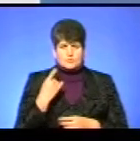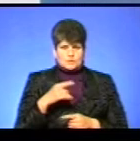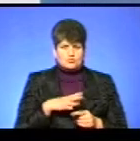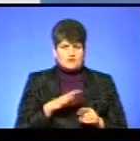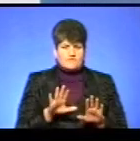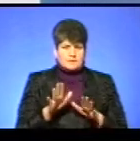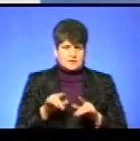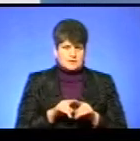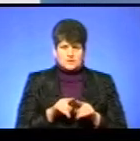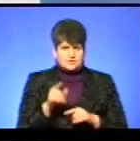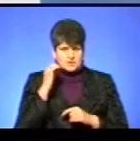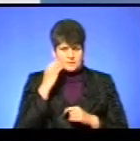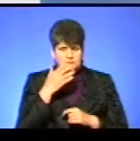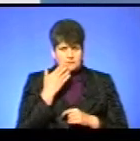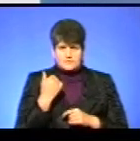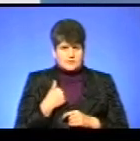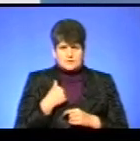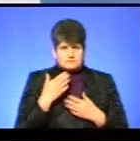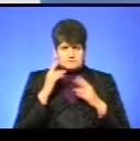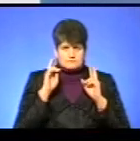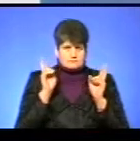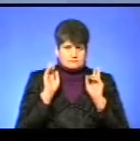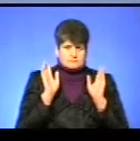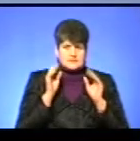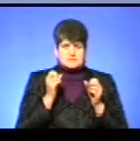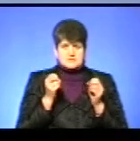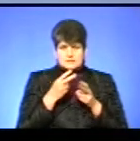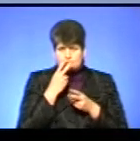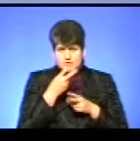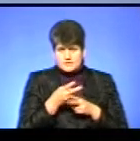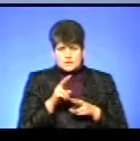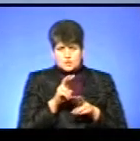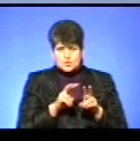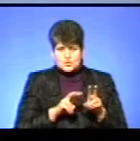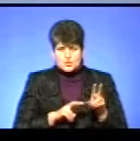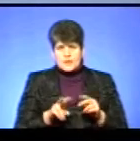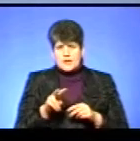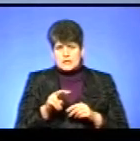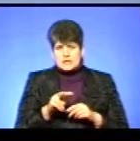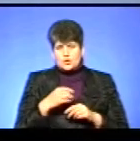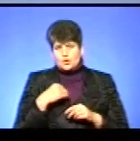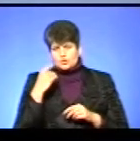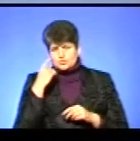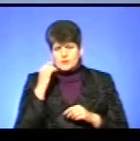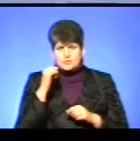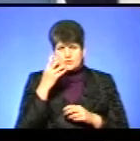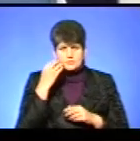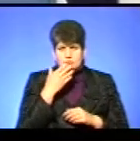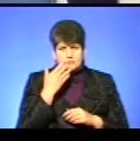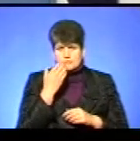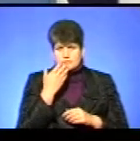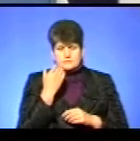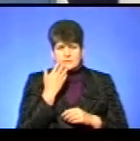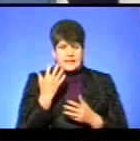випадки, чи ні? Чи на вашій пам'яті такого не було? Не бою, я спеціально дивилася, шукала літературу, думала, може, я забула. Не